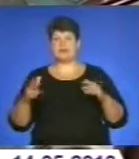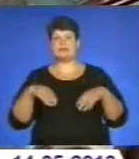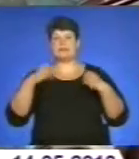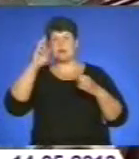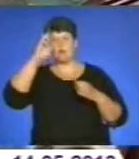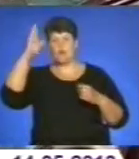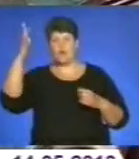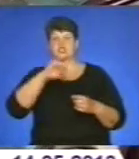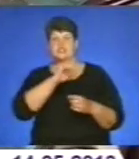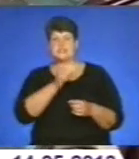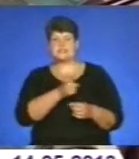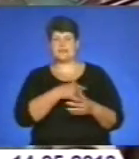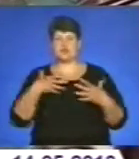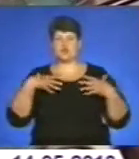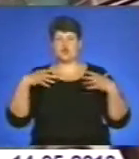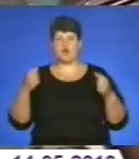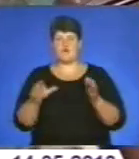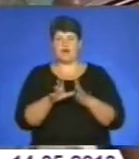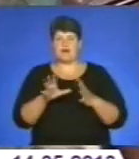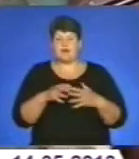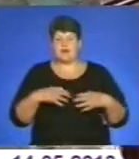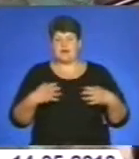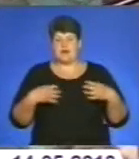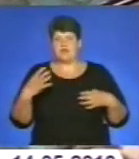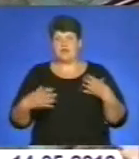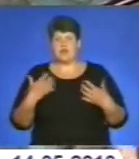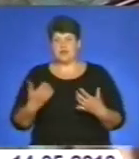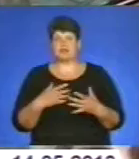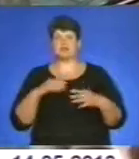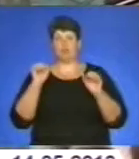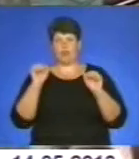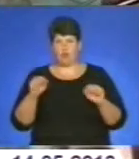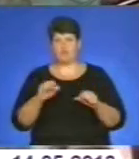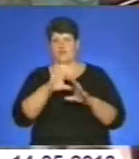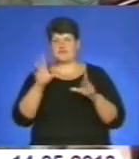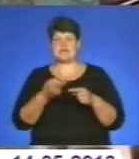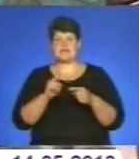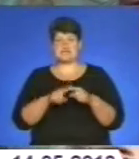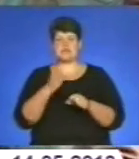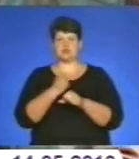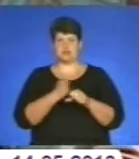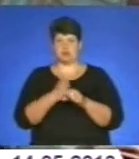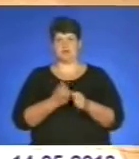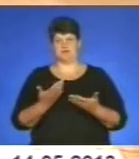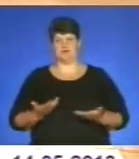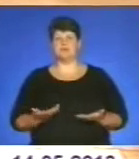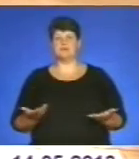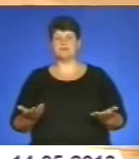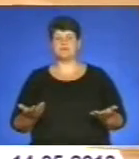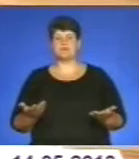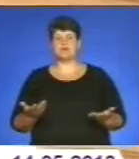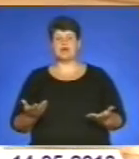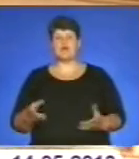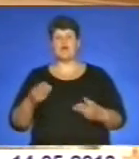їм сил, здоров'я, енергії і наснаги, щоб вони могли втілити це все в життя. Форум